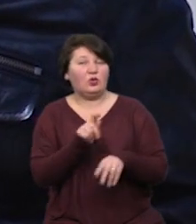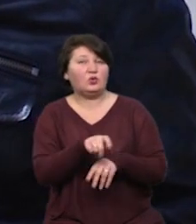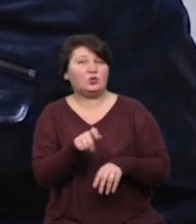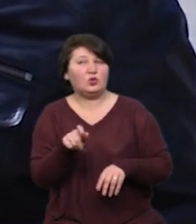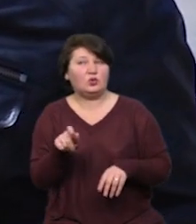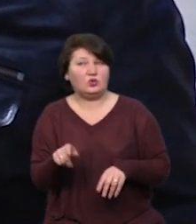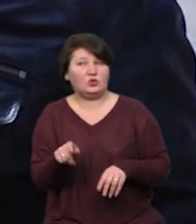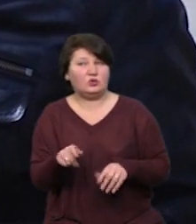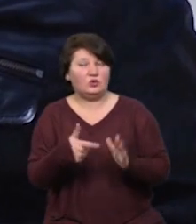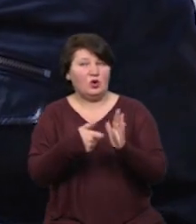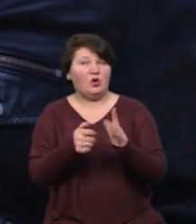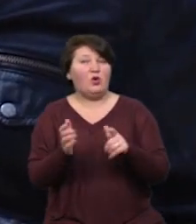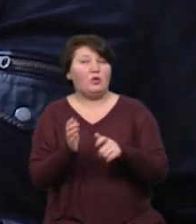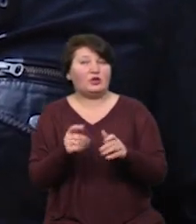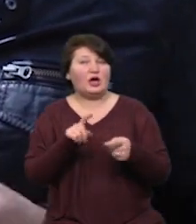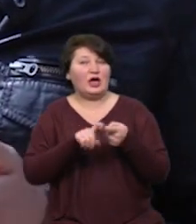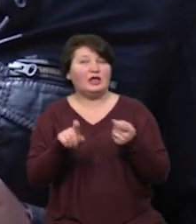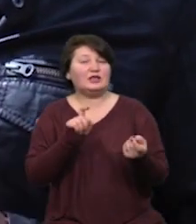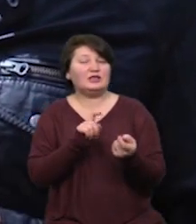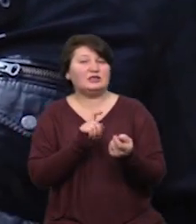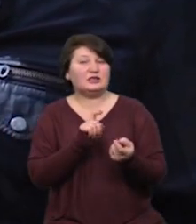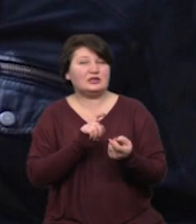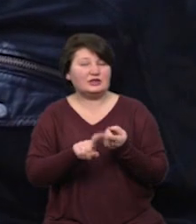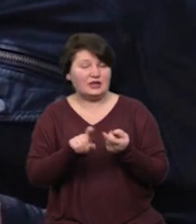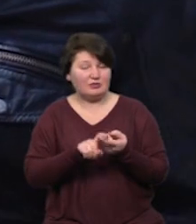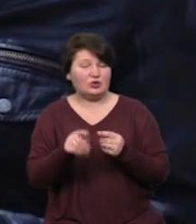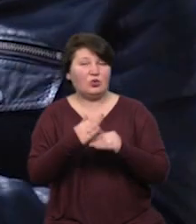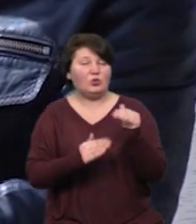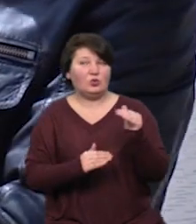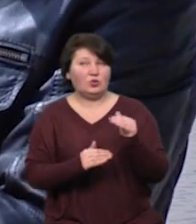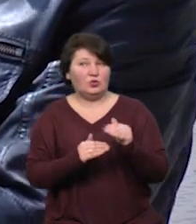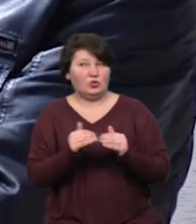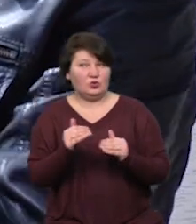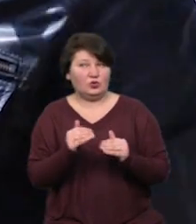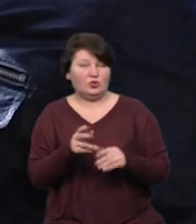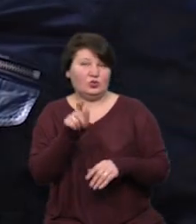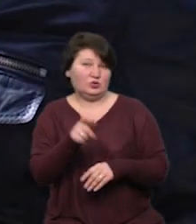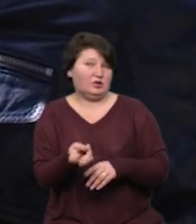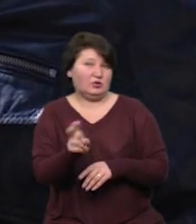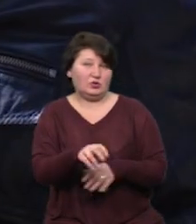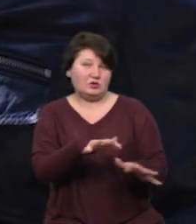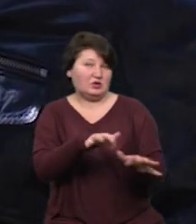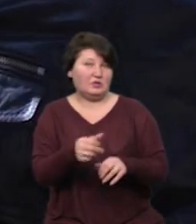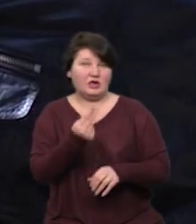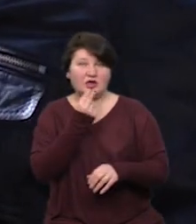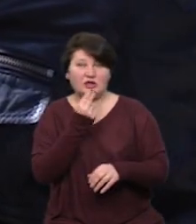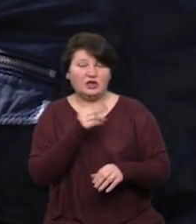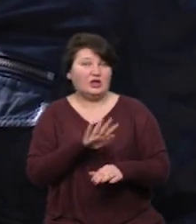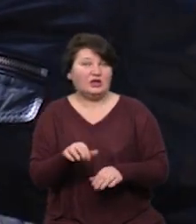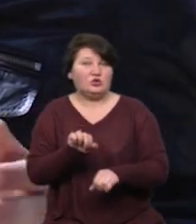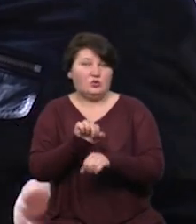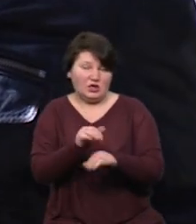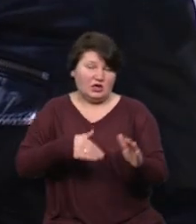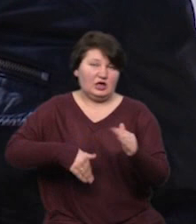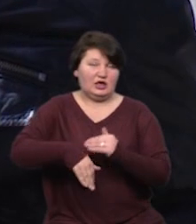Оббризкує руками, антисептиком руки оббризкує. Людина приходить, забирає їжу, не затримуючись, і йде далі.